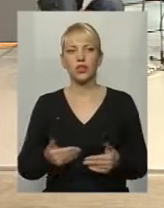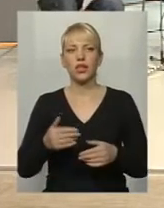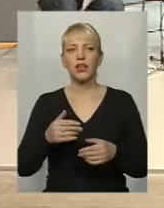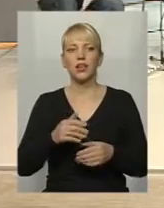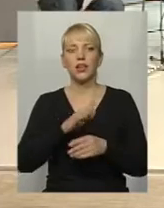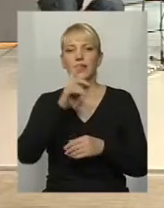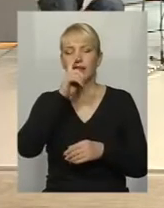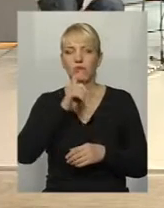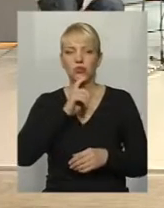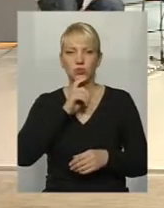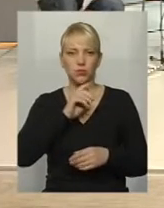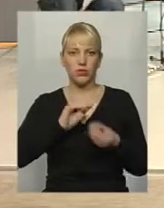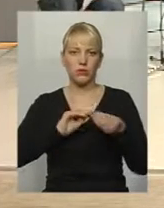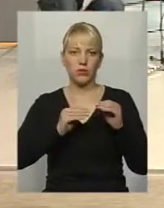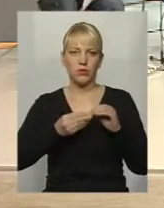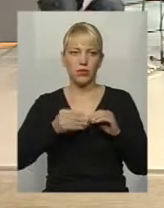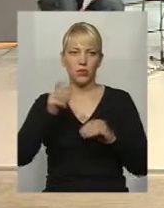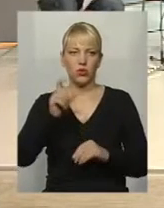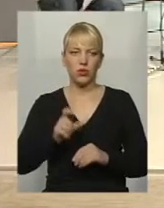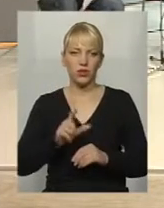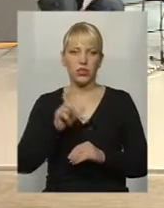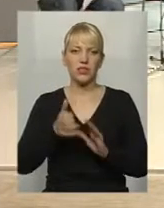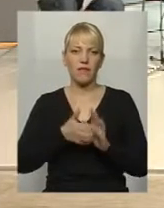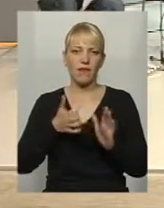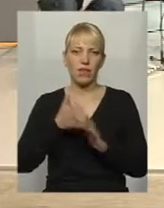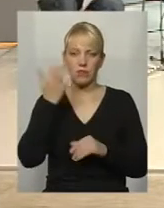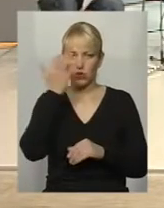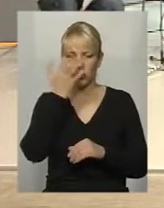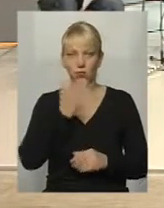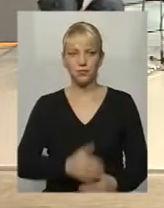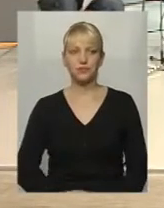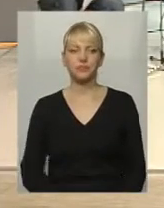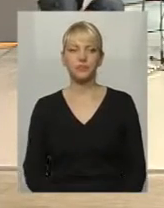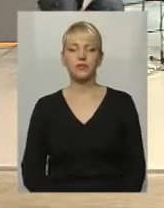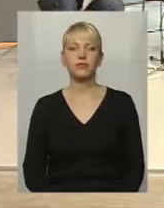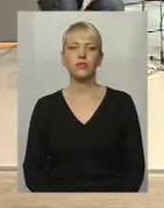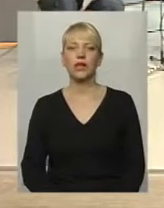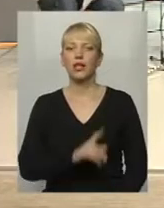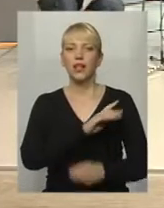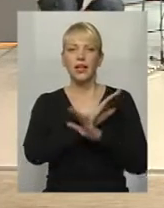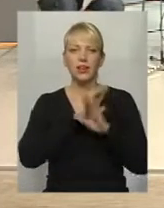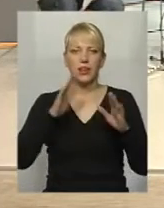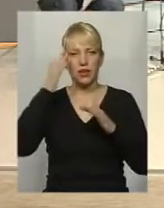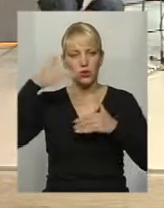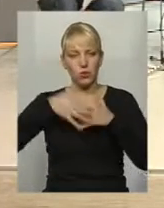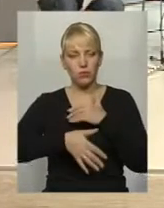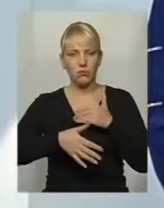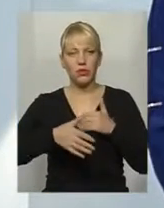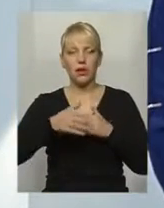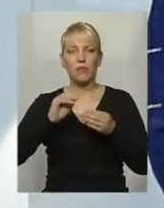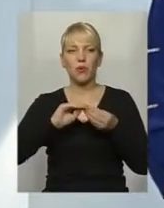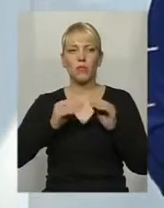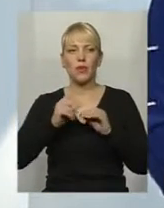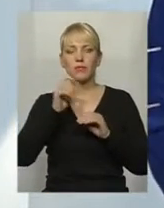нерозуміння проблеми людини з вадами зору. Нерозуміння проблеми людини з вадами зору, я хочу